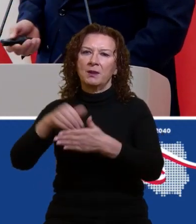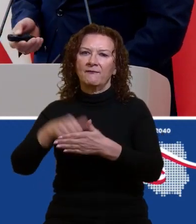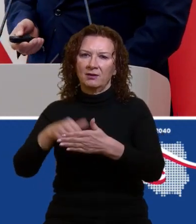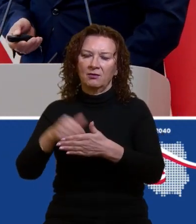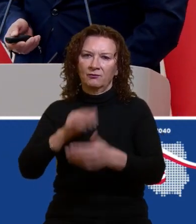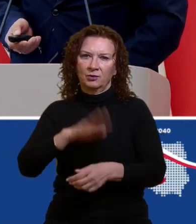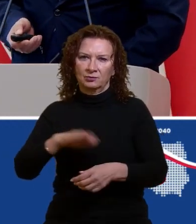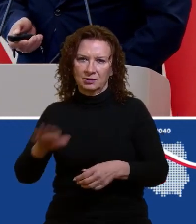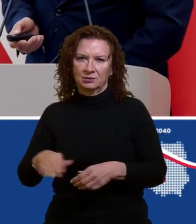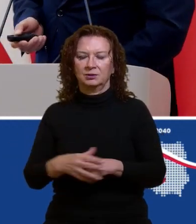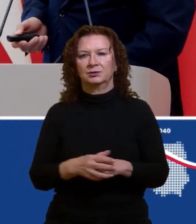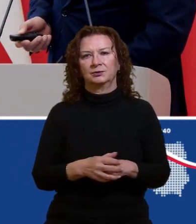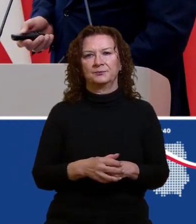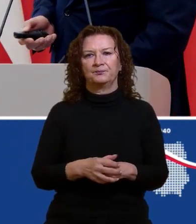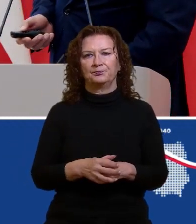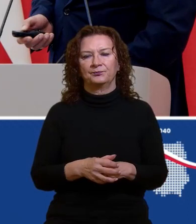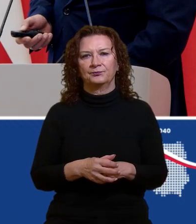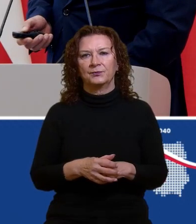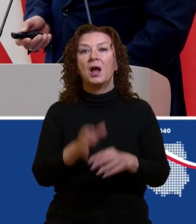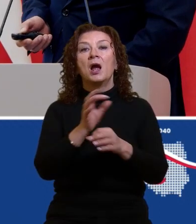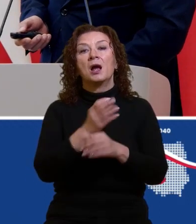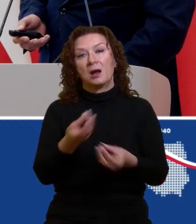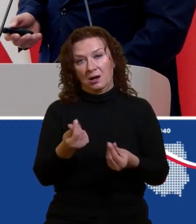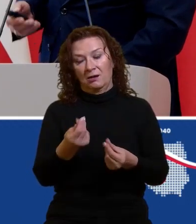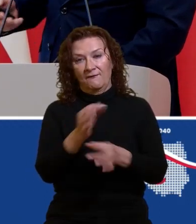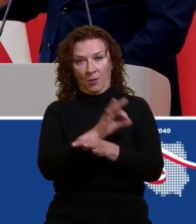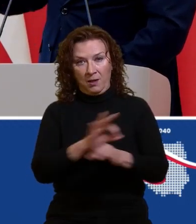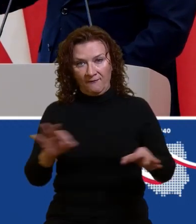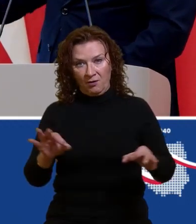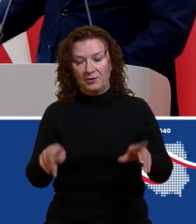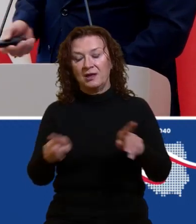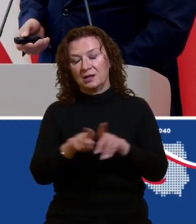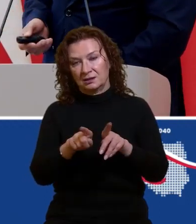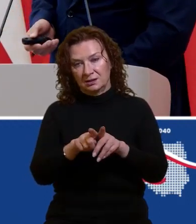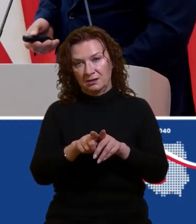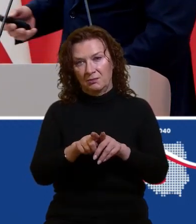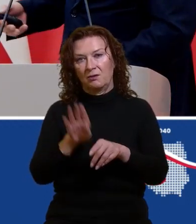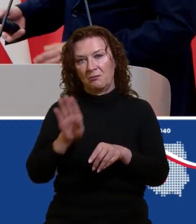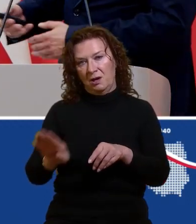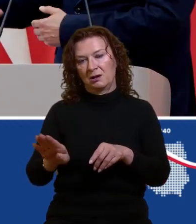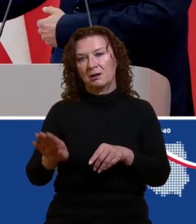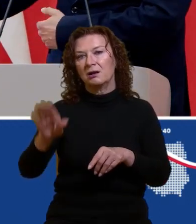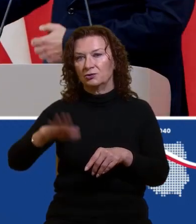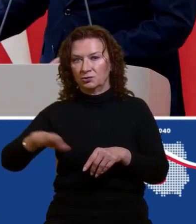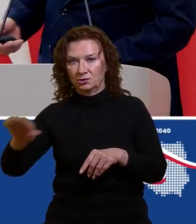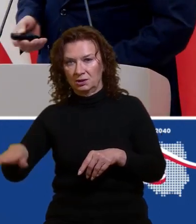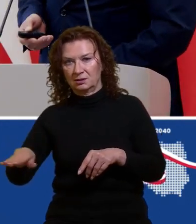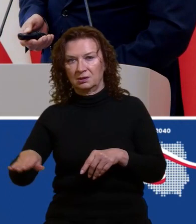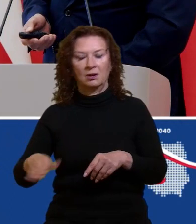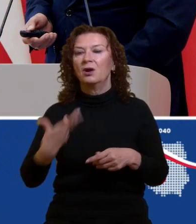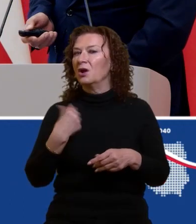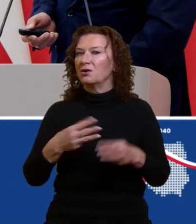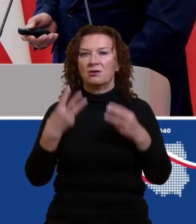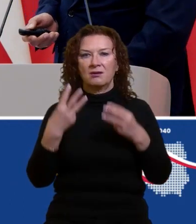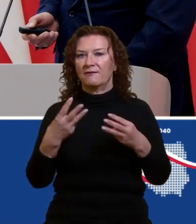wtedy ta kwota wolna jest liczona na dziecko, oczywiście dziecko w rozumieniu niezależnie od liczby dzieci